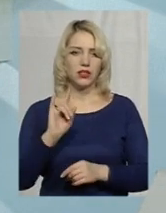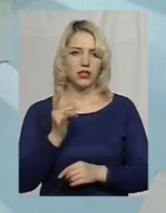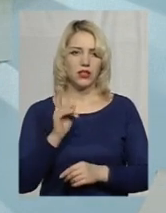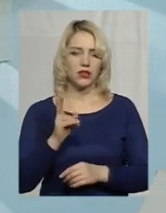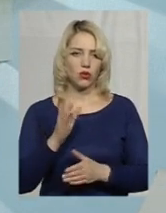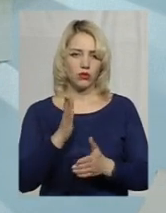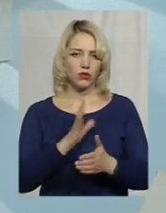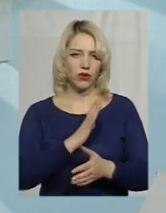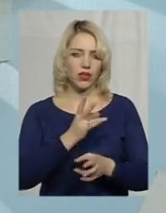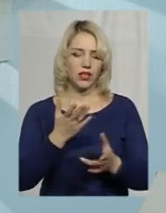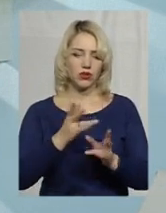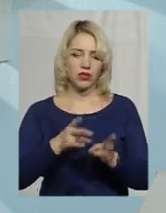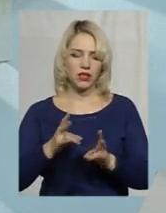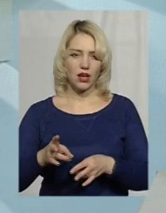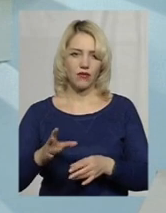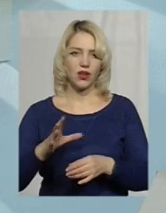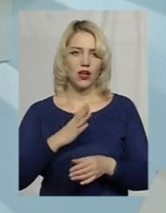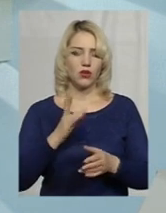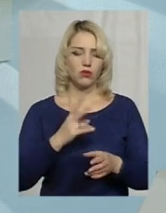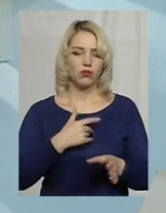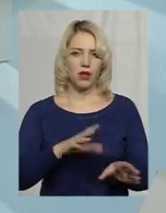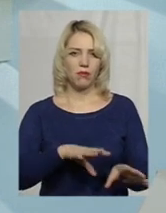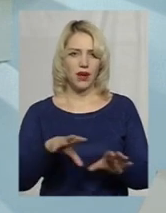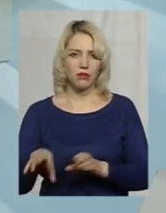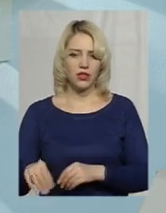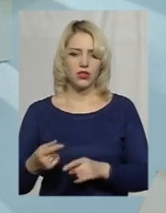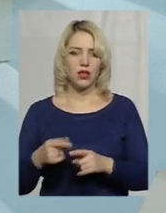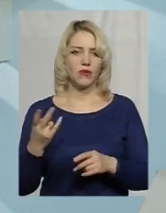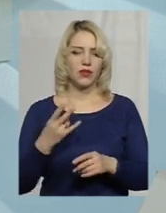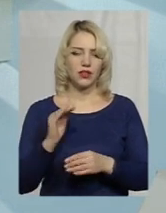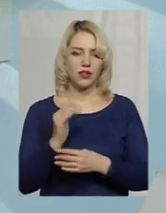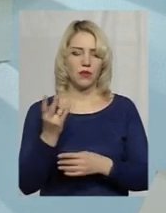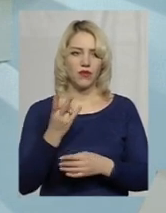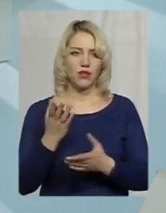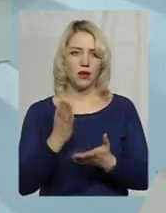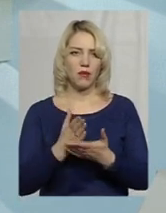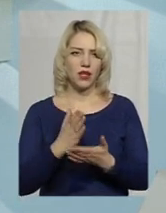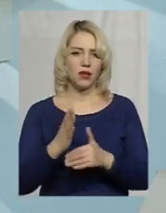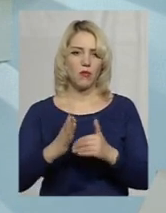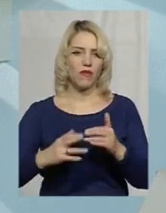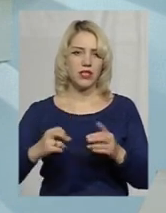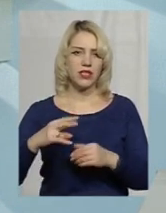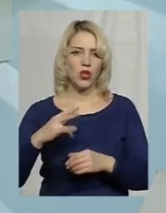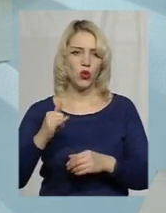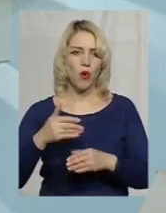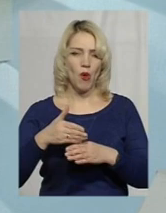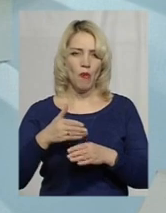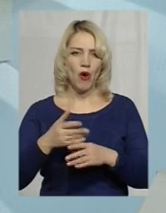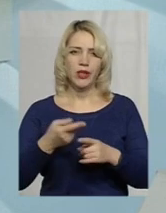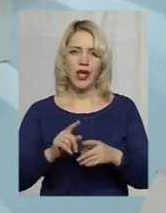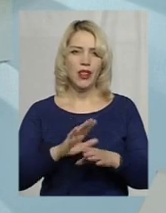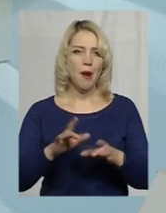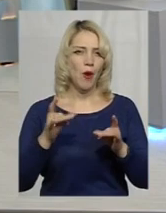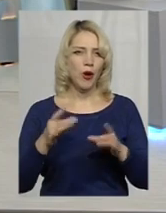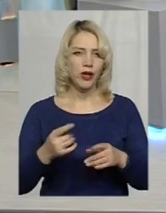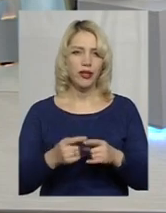зазнала певних травм, зазнала переміщення, вона має мати професійну допомогу. Тобто це не просто так.